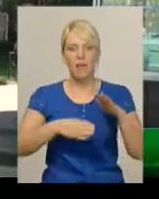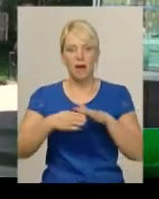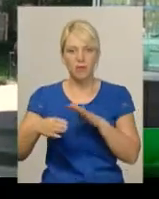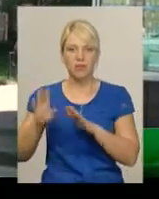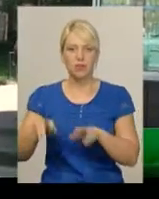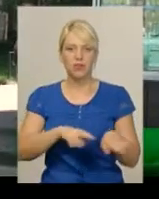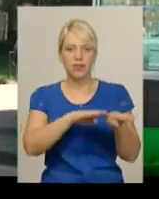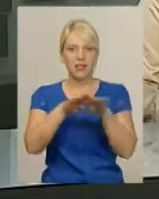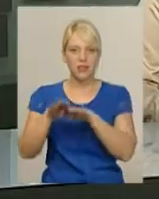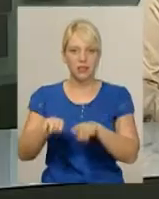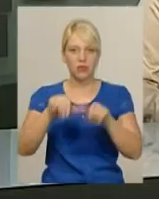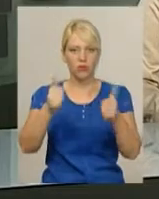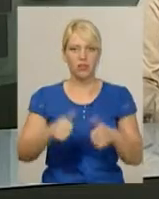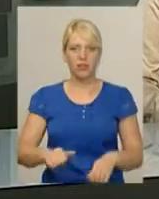стилю.